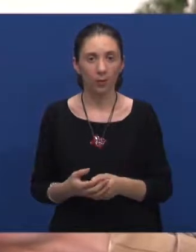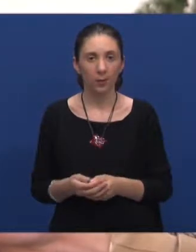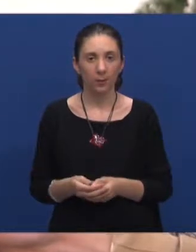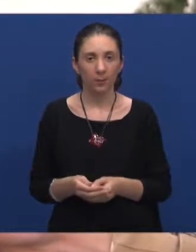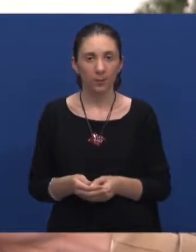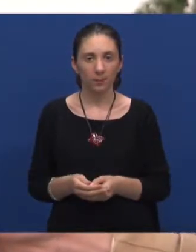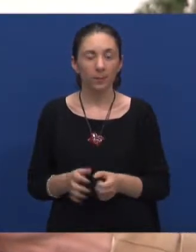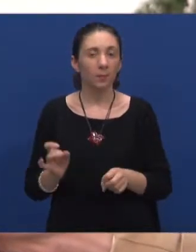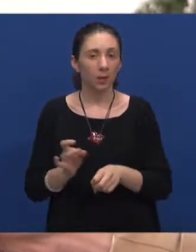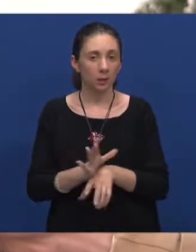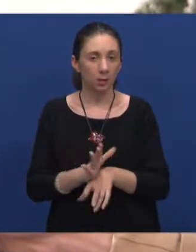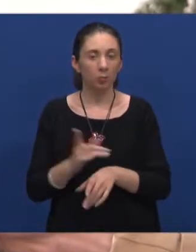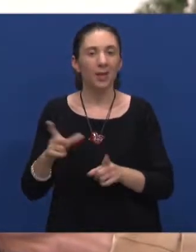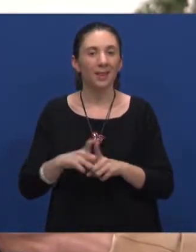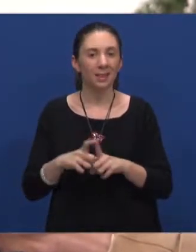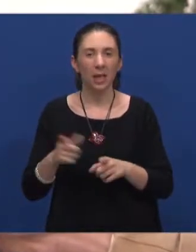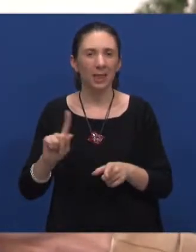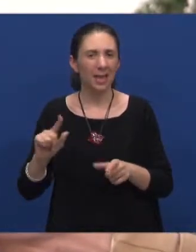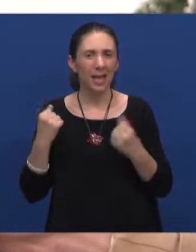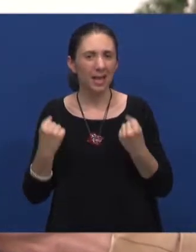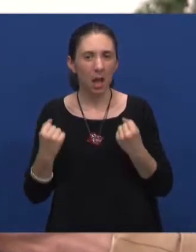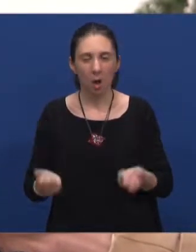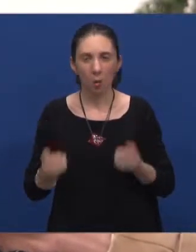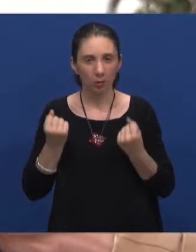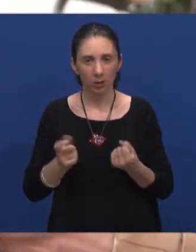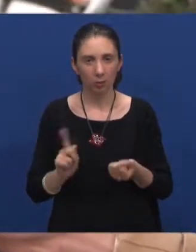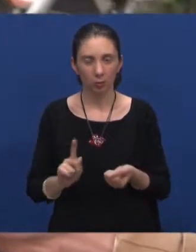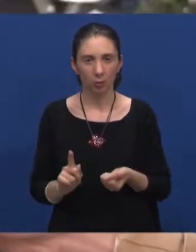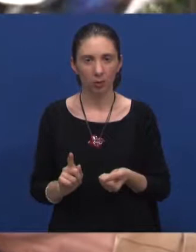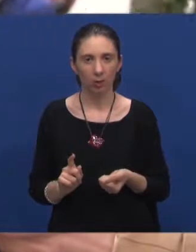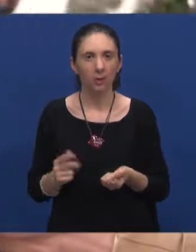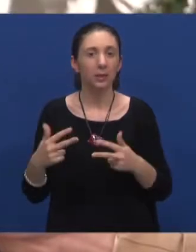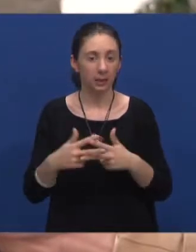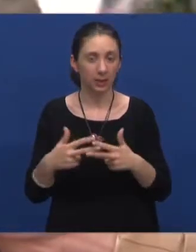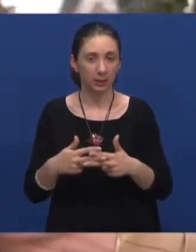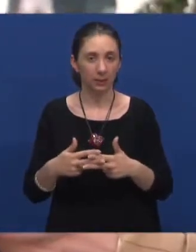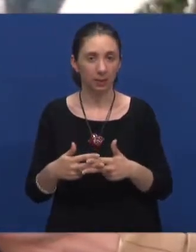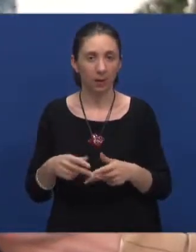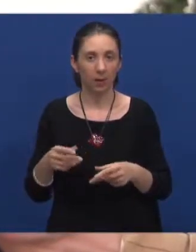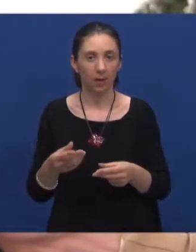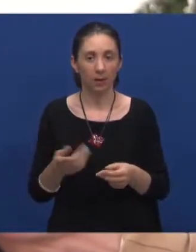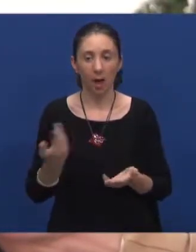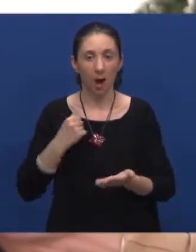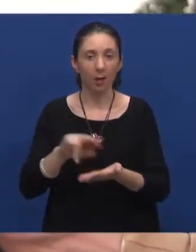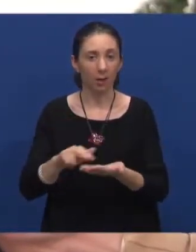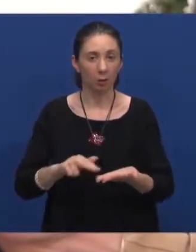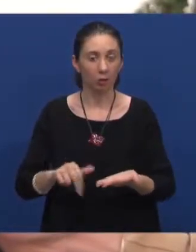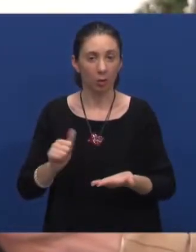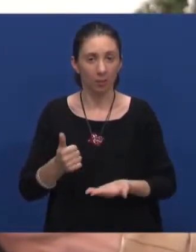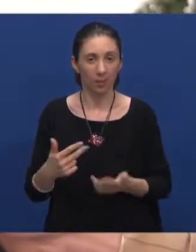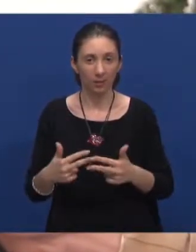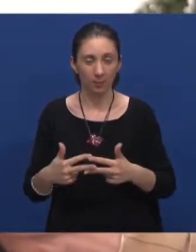a srećom disleksija nije jako, jako teška, pa smeta mi pone više kad čitam, ali